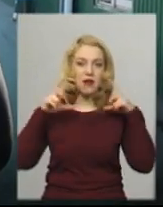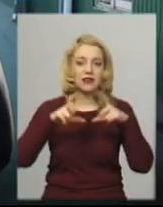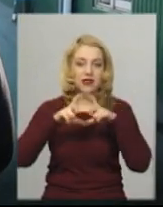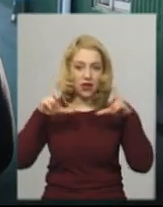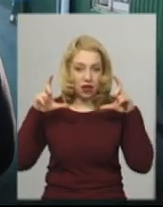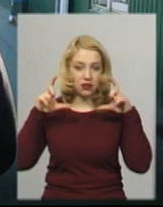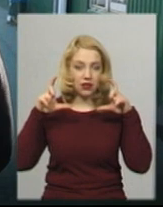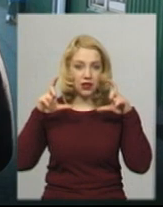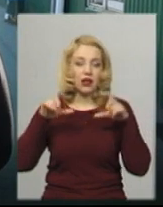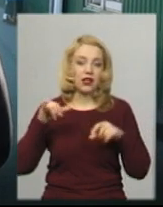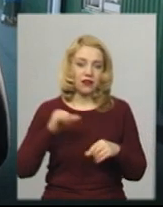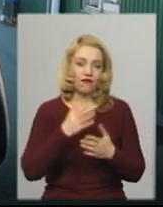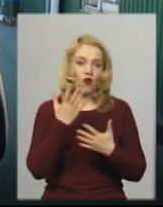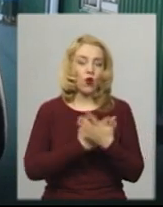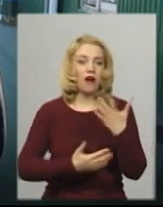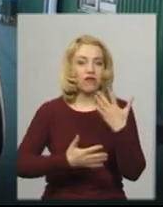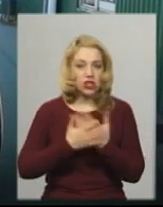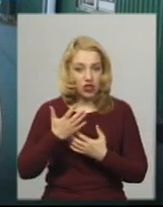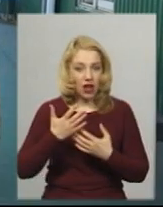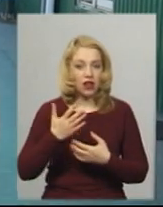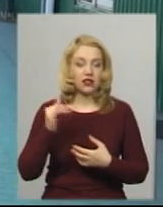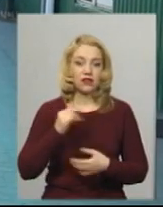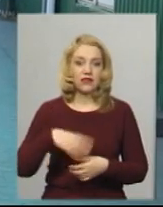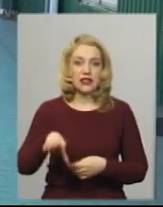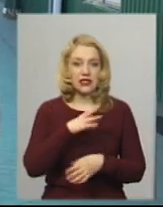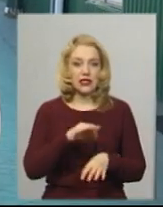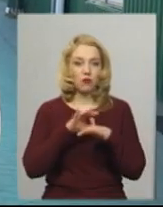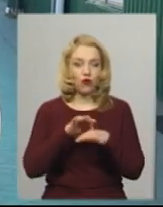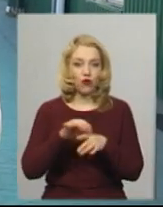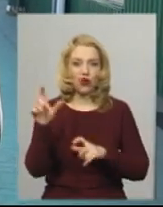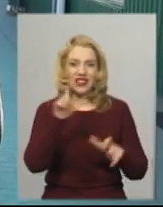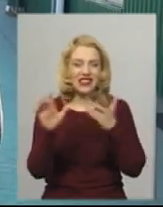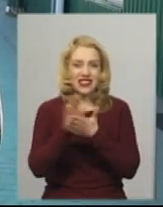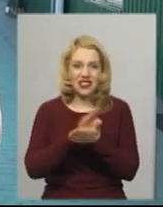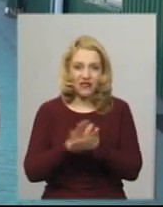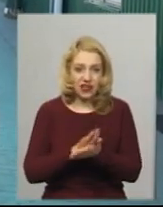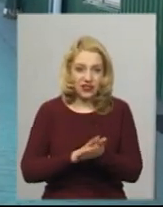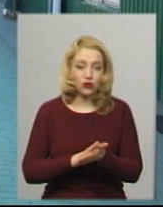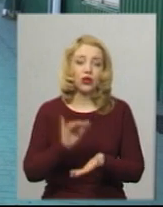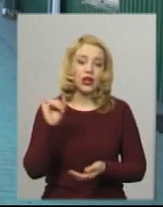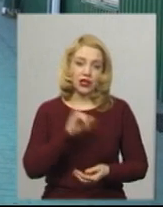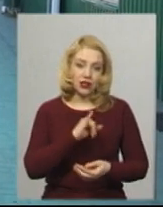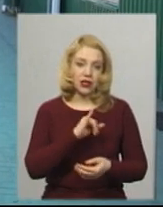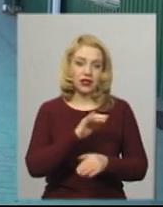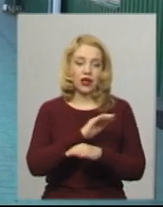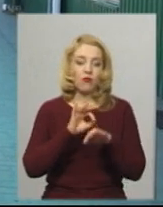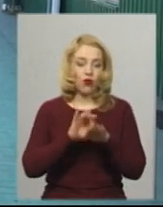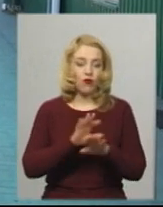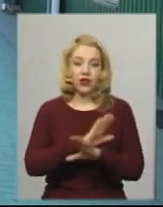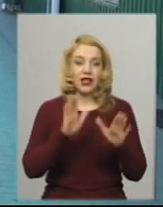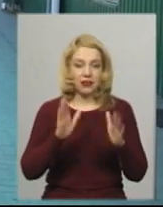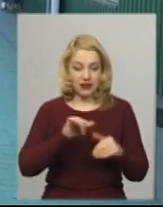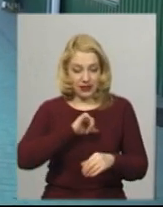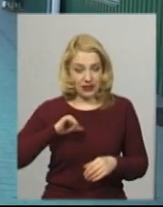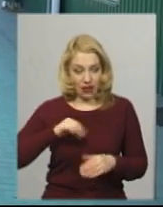в рукавичках, всі проводять дезінфекцію. Проводять дезінфекцію не тільки самі